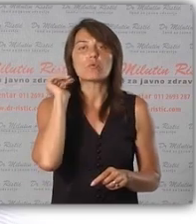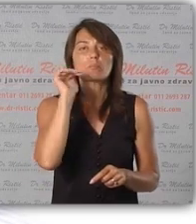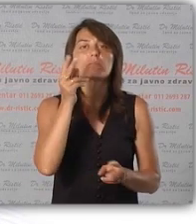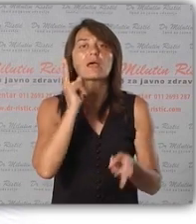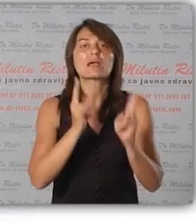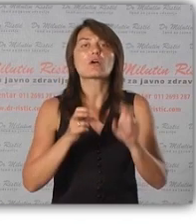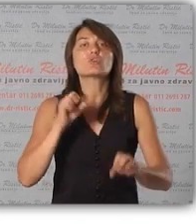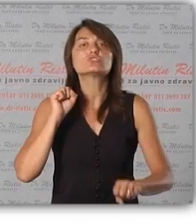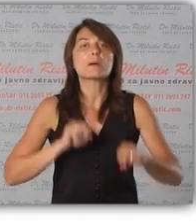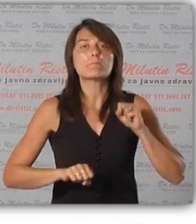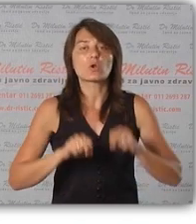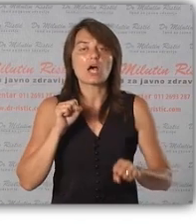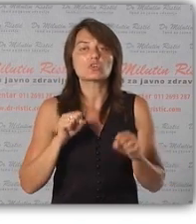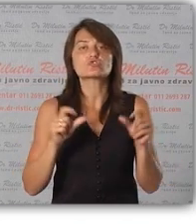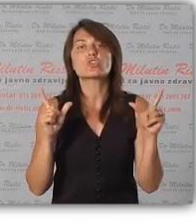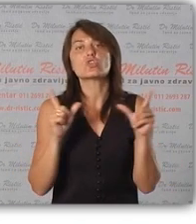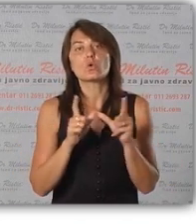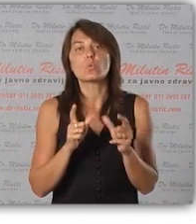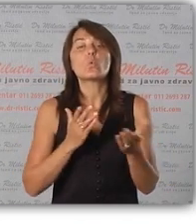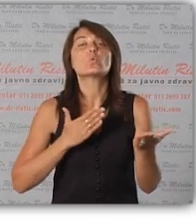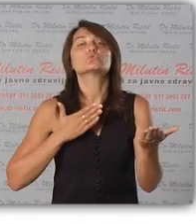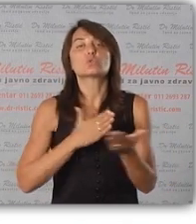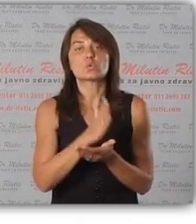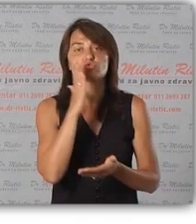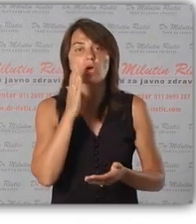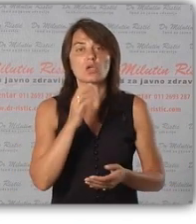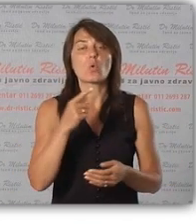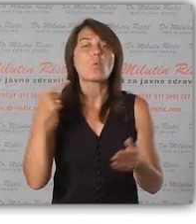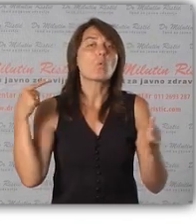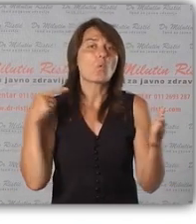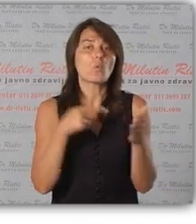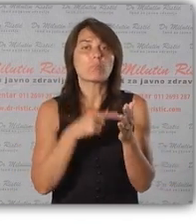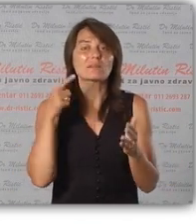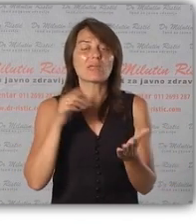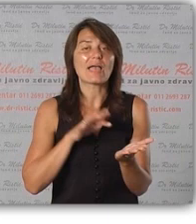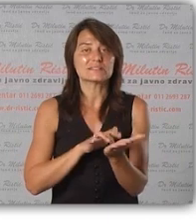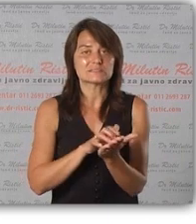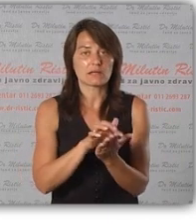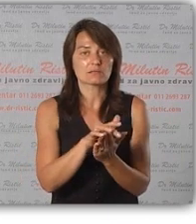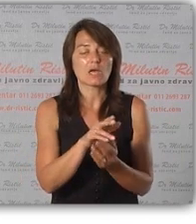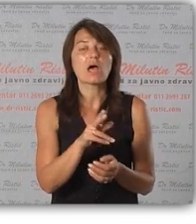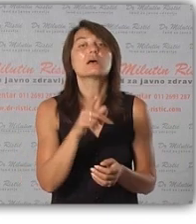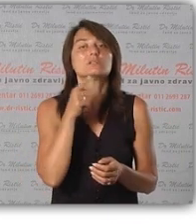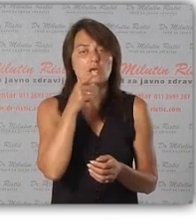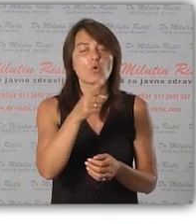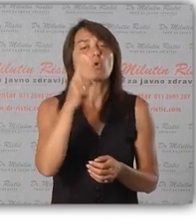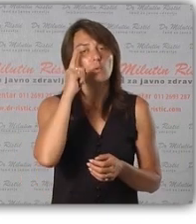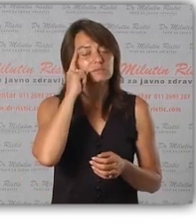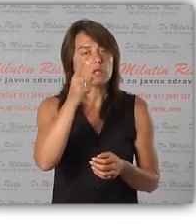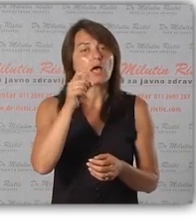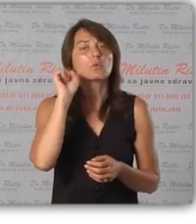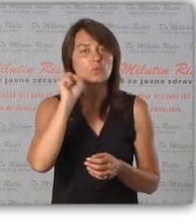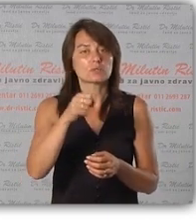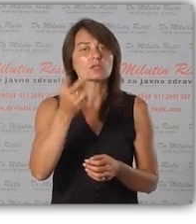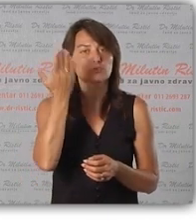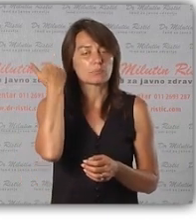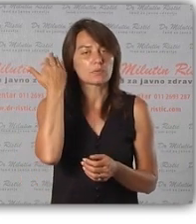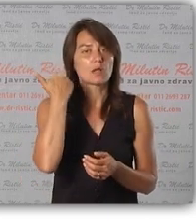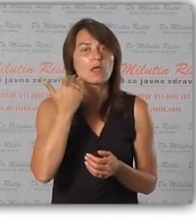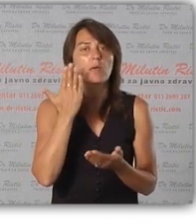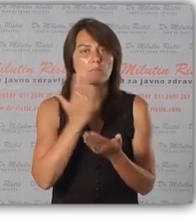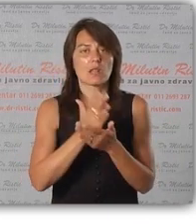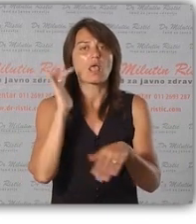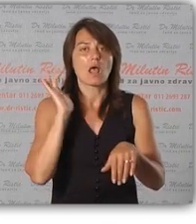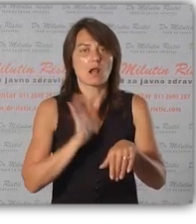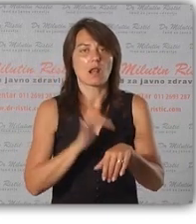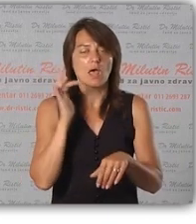pravu preporuku kako će se ponašati u slučaju uboda insekta za koji već znaju